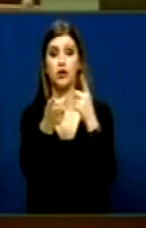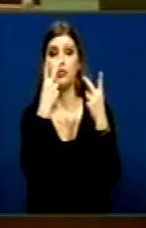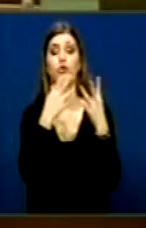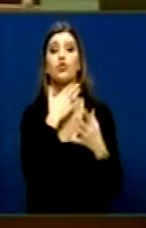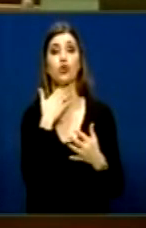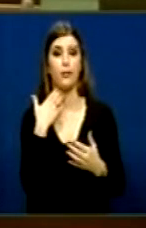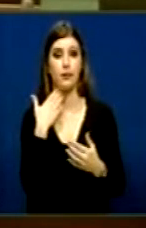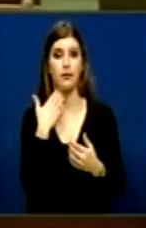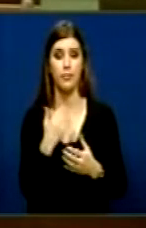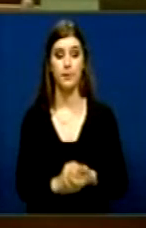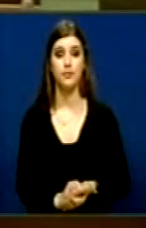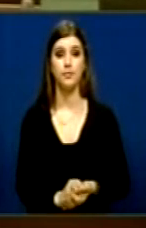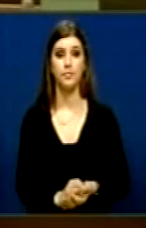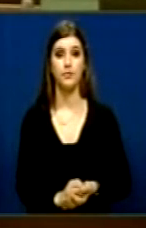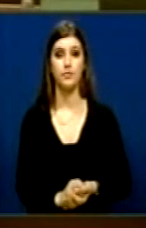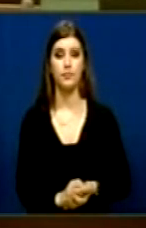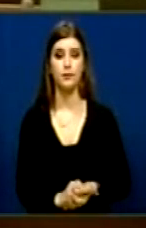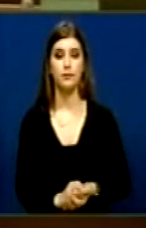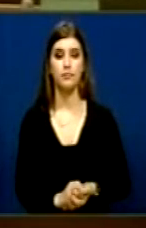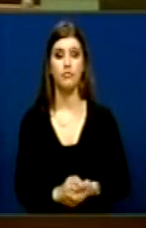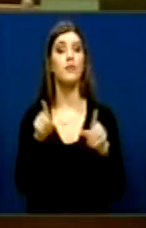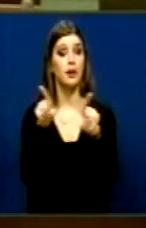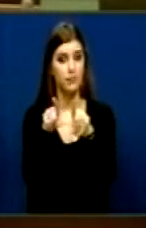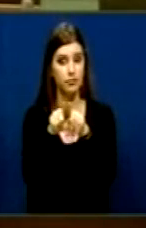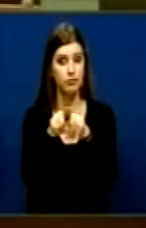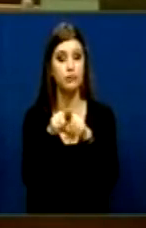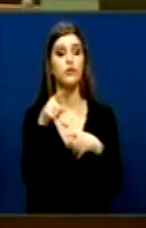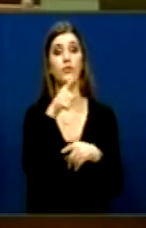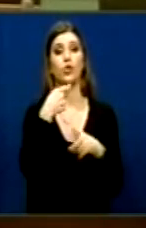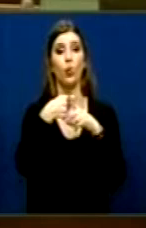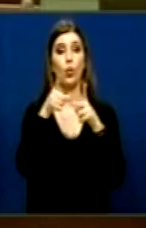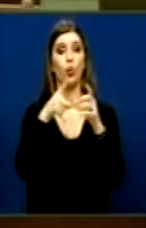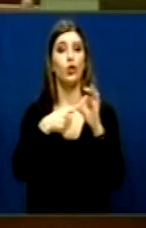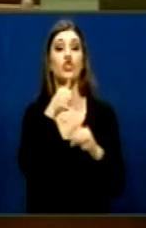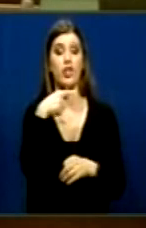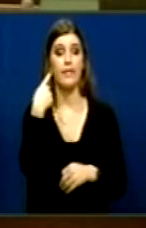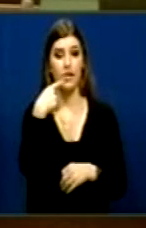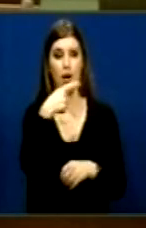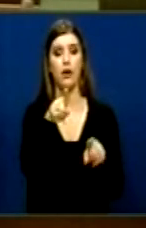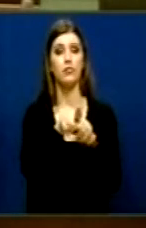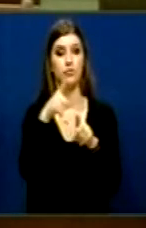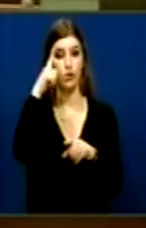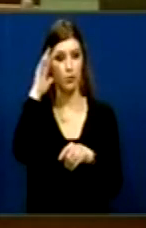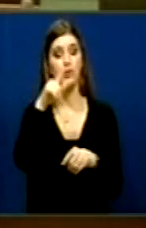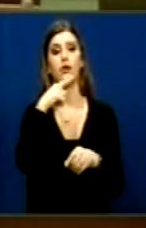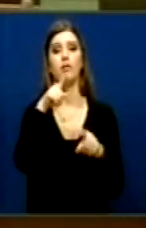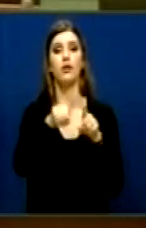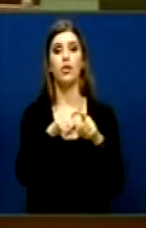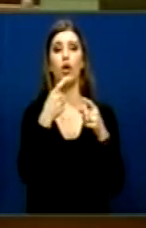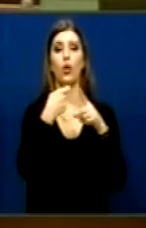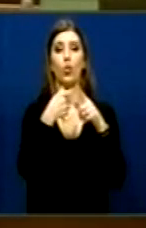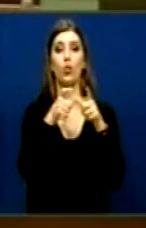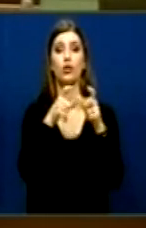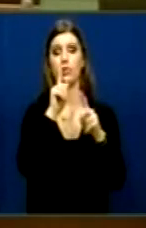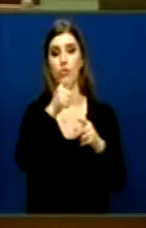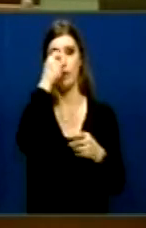Keter E përmendje dhe zotiku që Për edhe kryministri se kushtetuta Nuk do të shkilat as një mënyrë Për në të njëtin ko I njëti